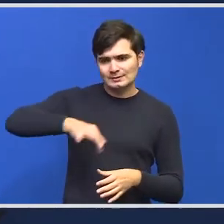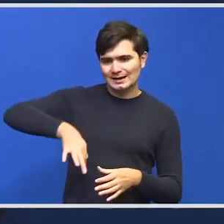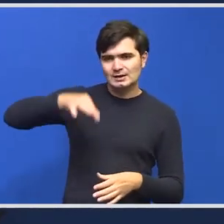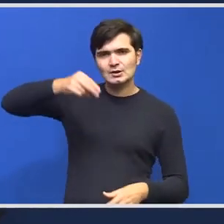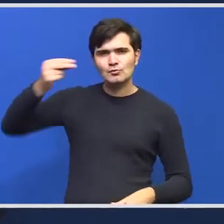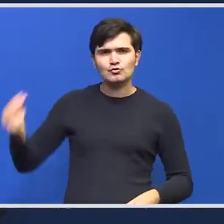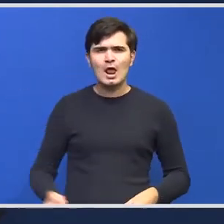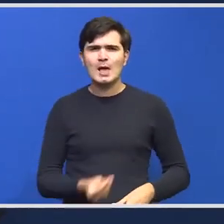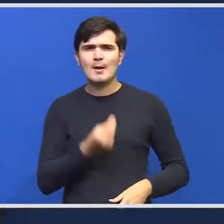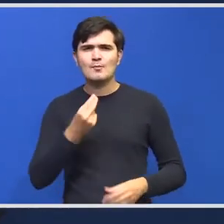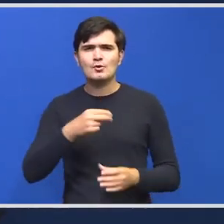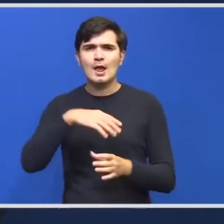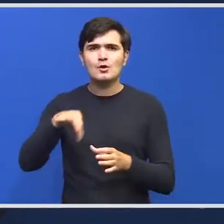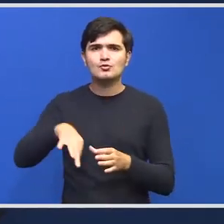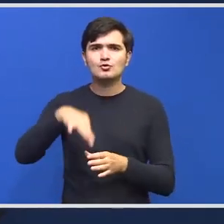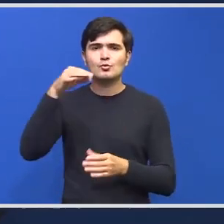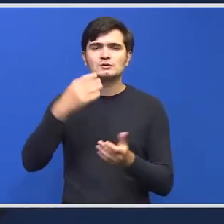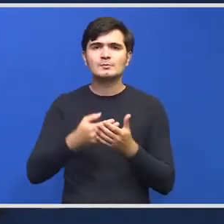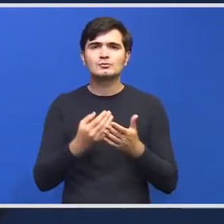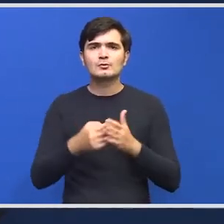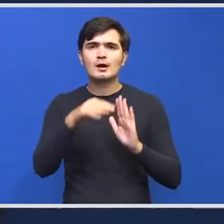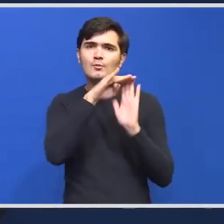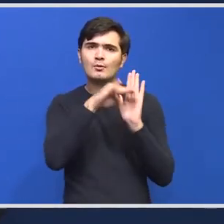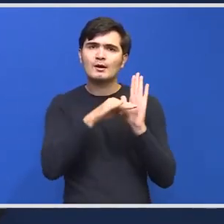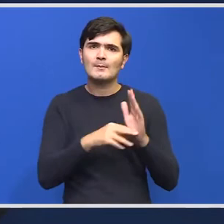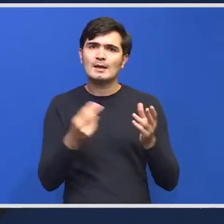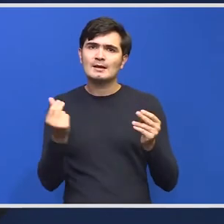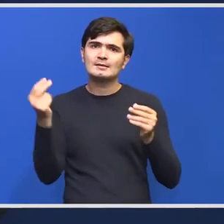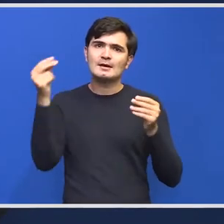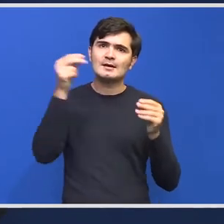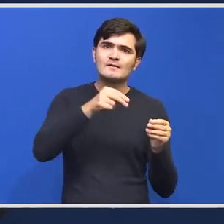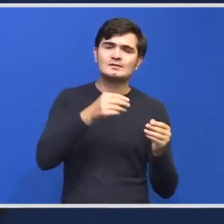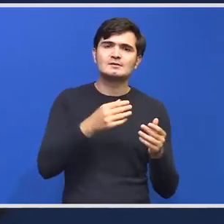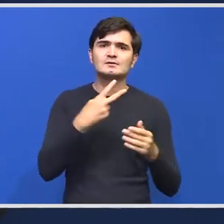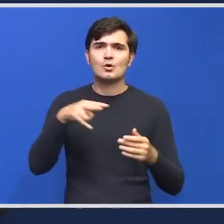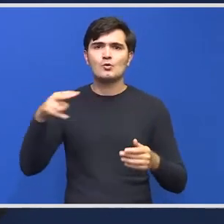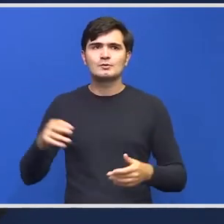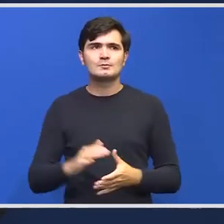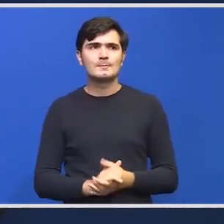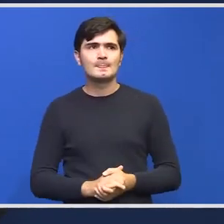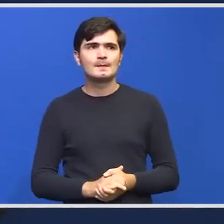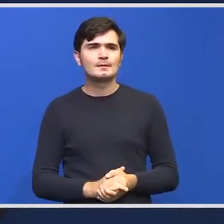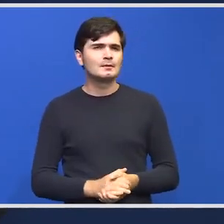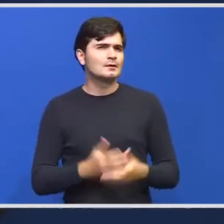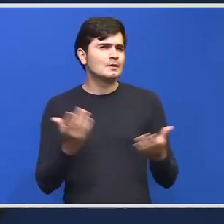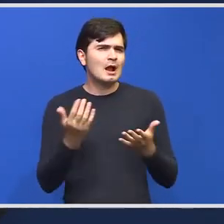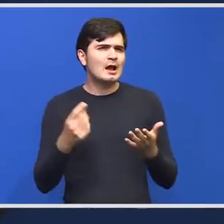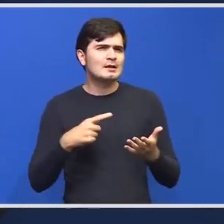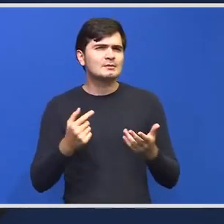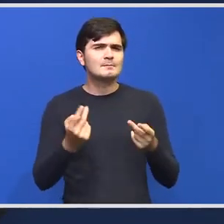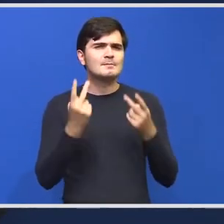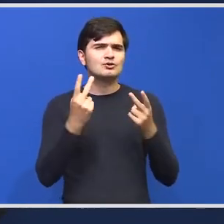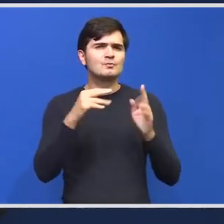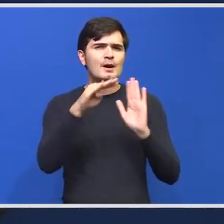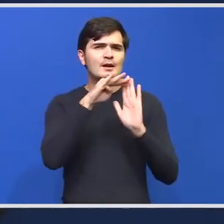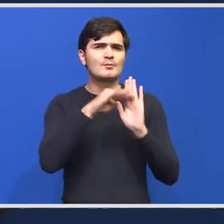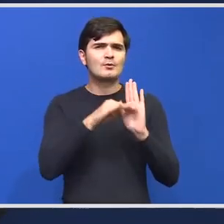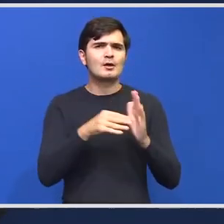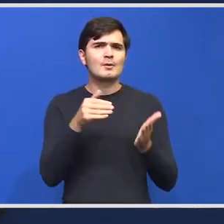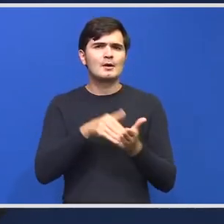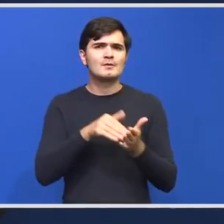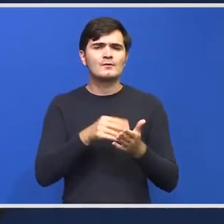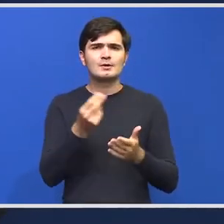ca aceste programe de investiții să continue cu finanțare importantă. Ne puteți spune și care sunt principale programe care ar avea nevoie de bani,